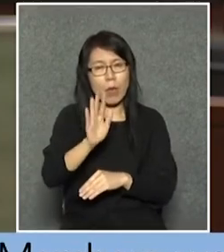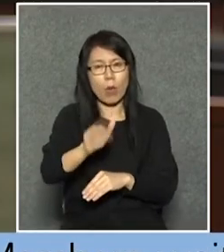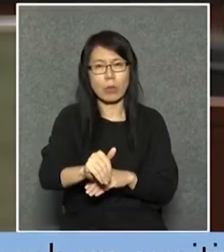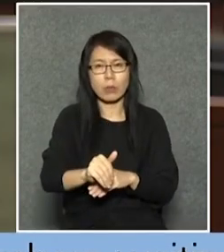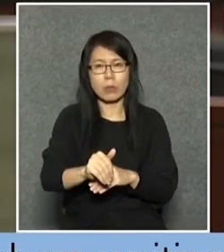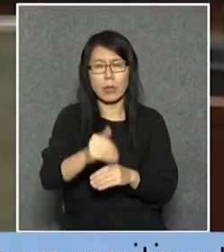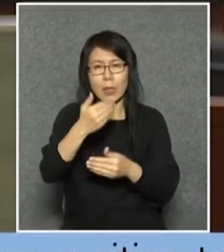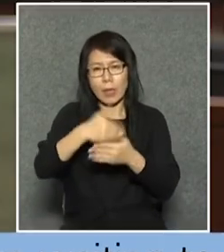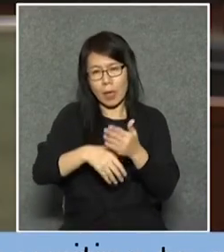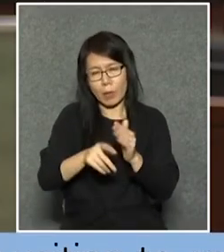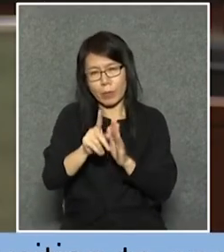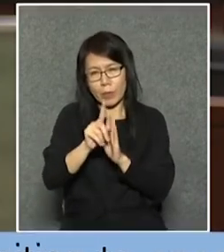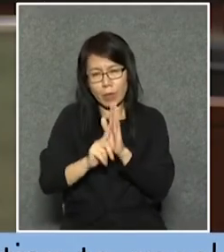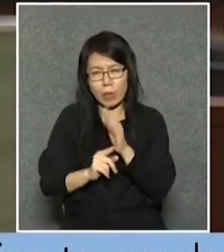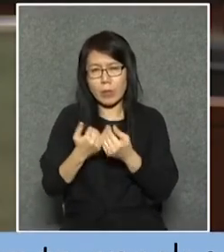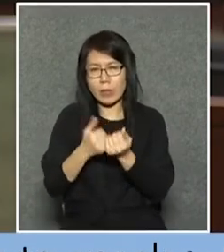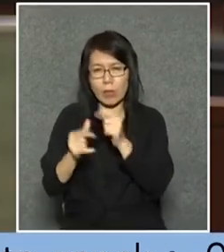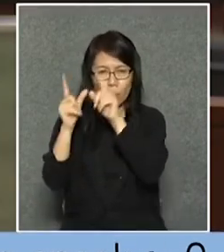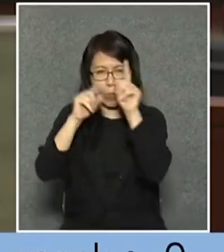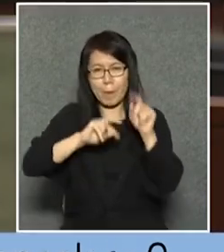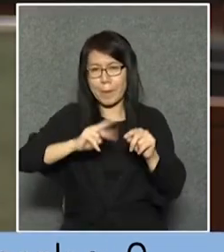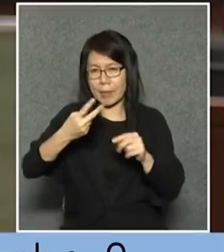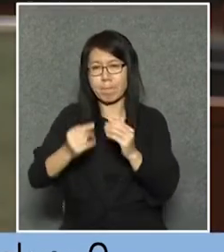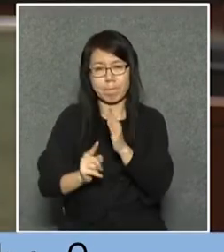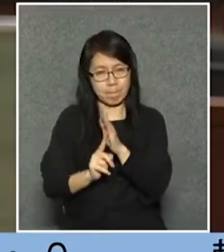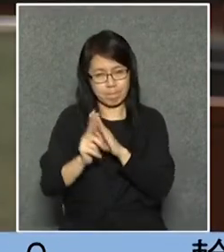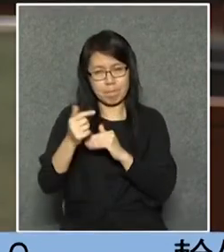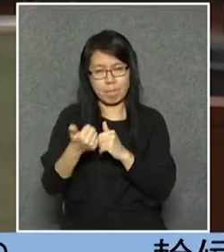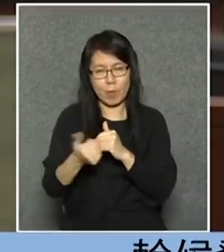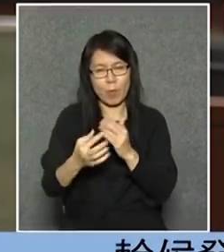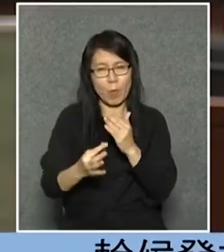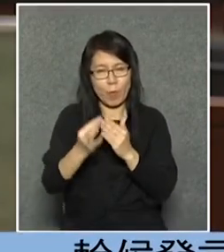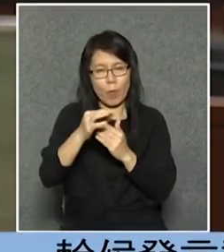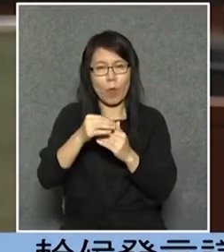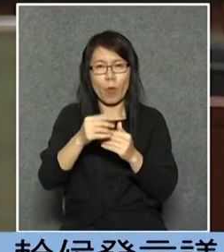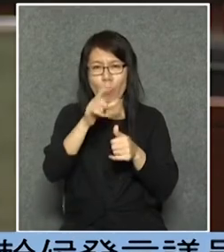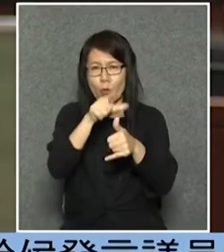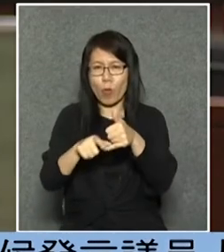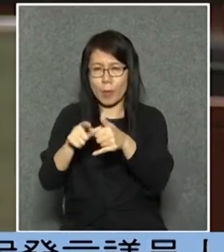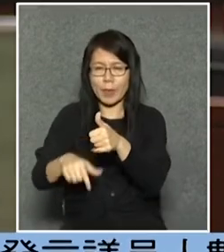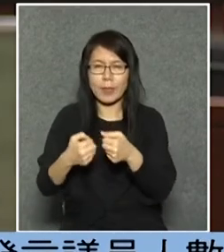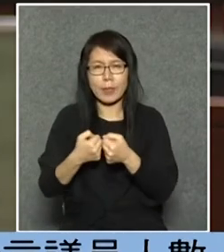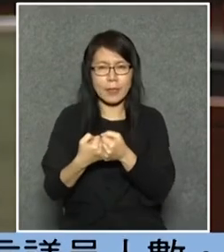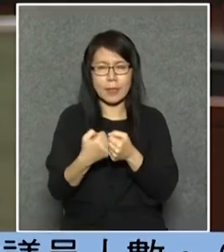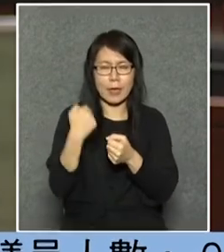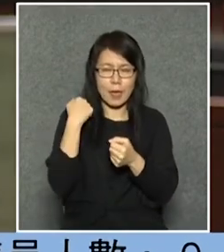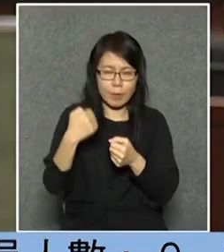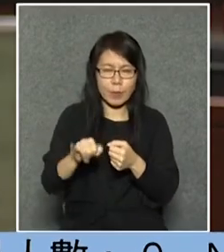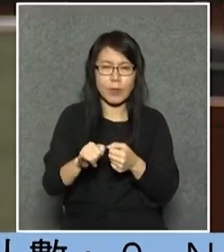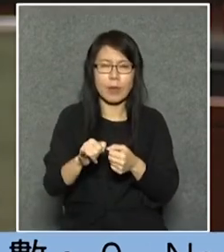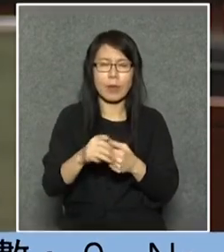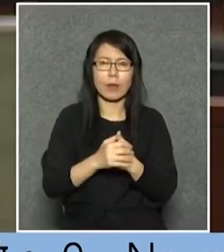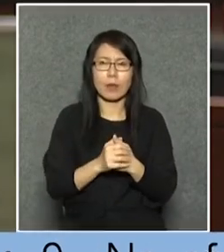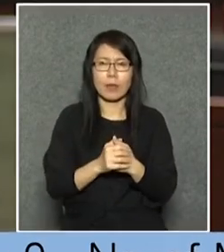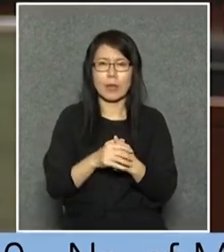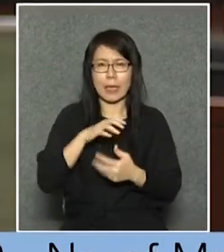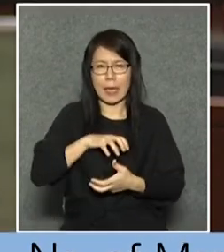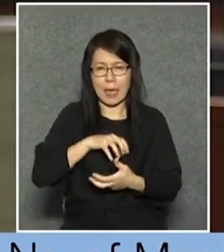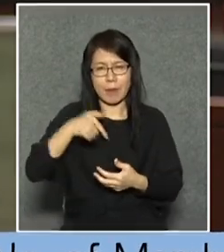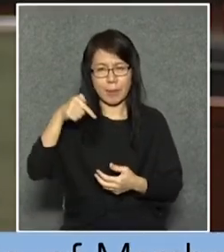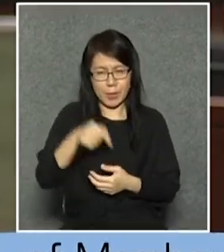低就是令到我們的生活質素上升降低個別沒有競爭力的廠家的壓力